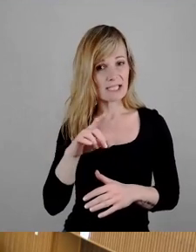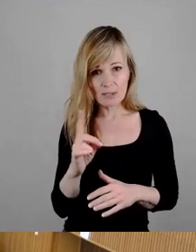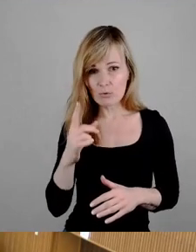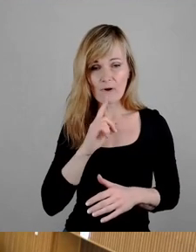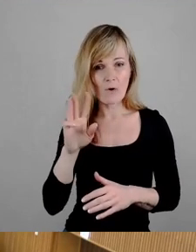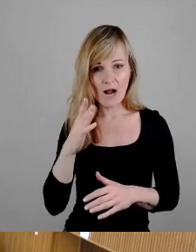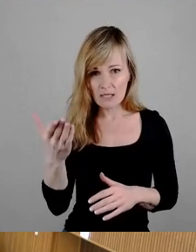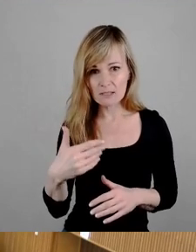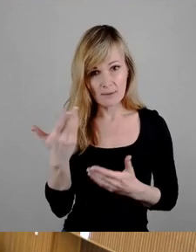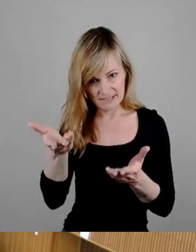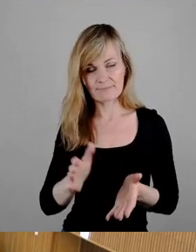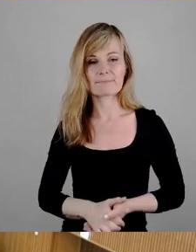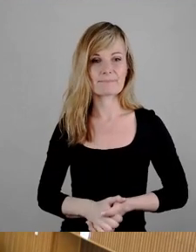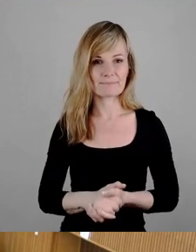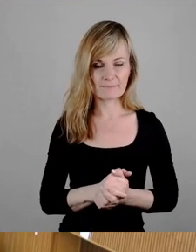bitte.